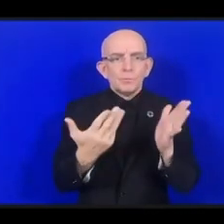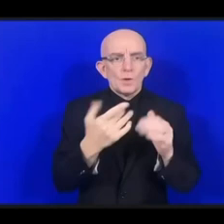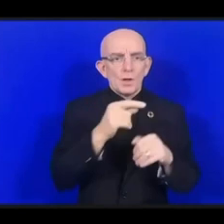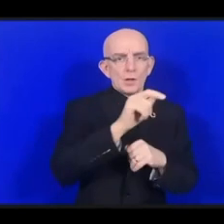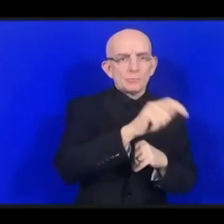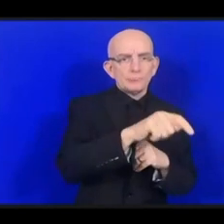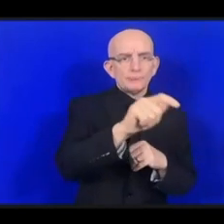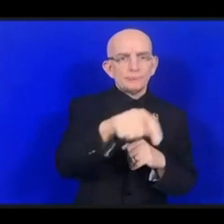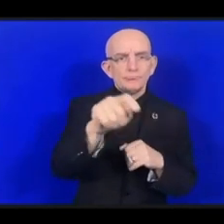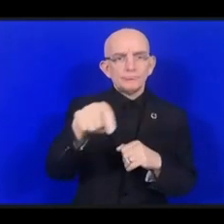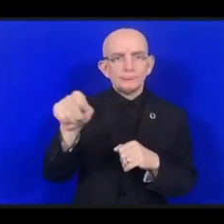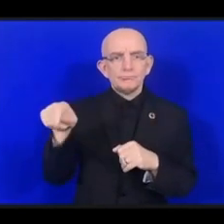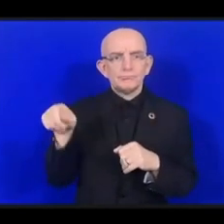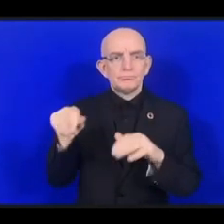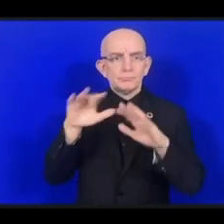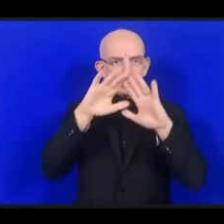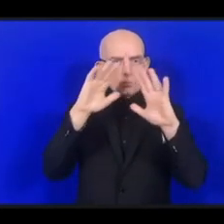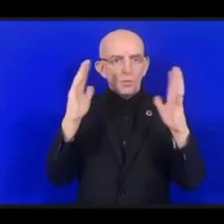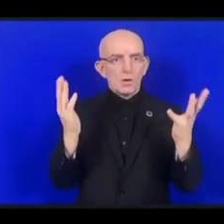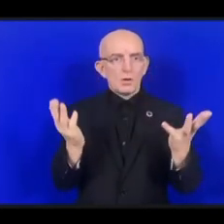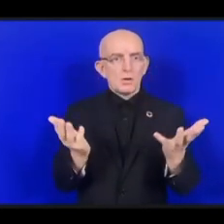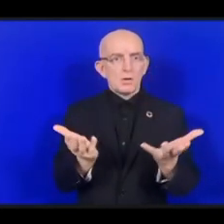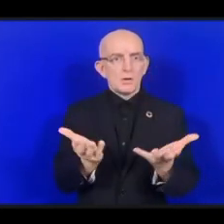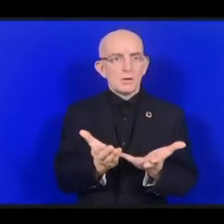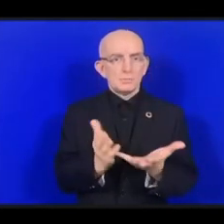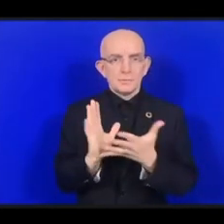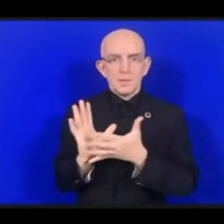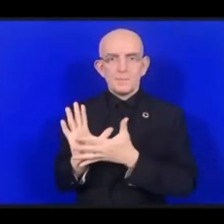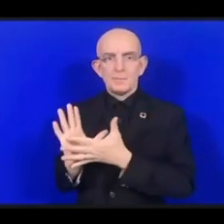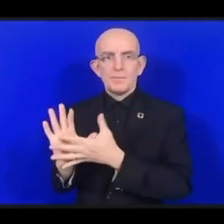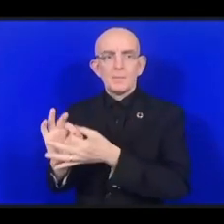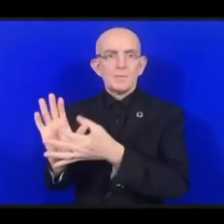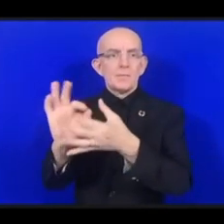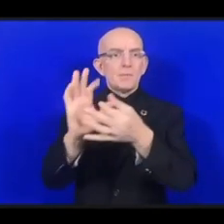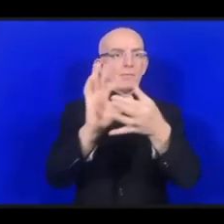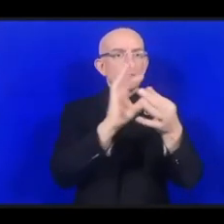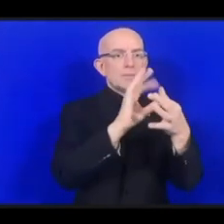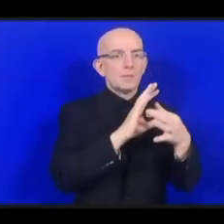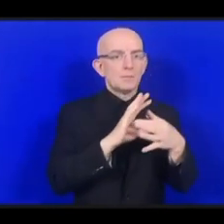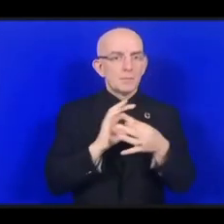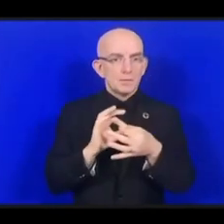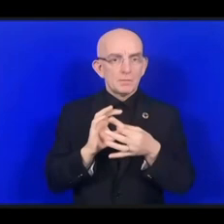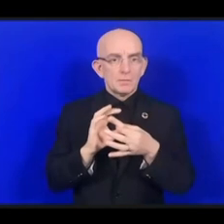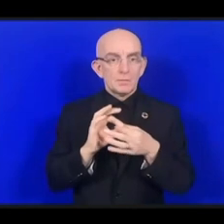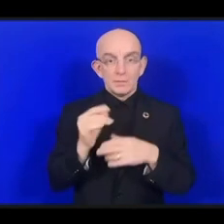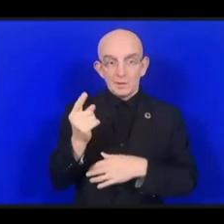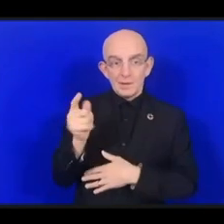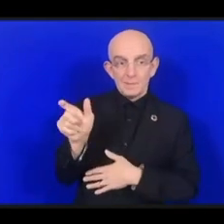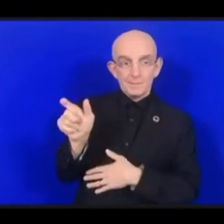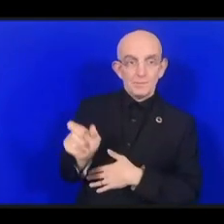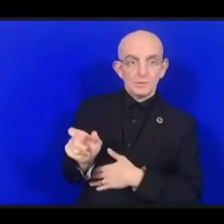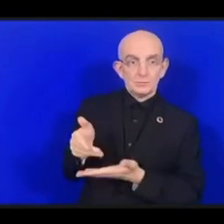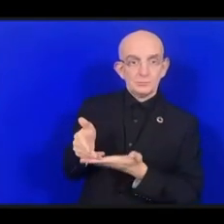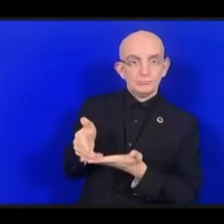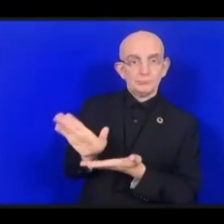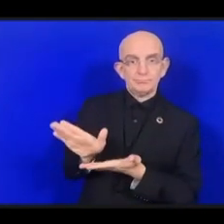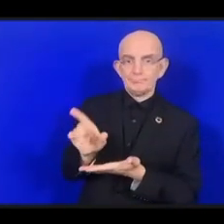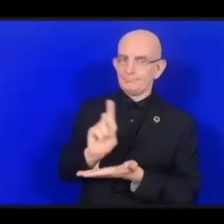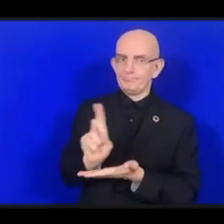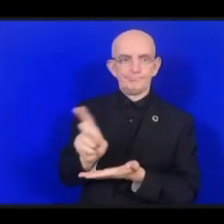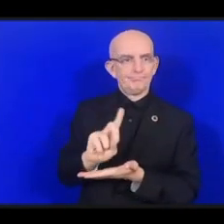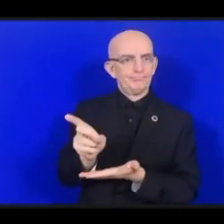что когда мы говорим «кизуна», никто не остается за бортом. Иероглиф «кизуна» означает